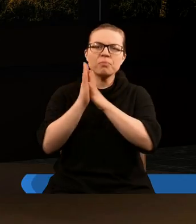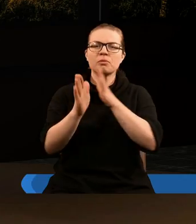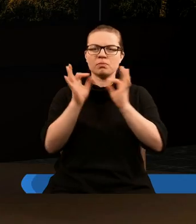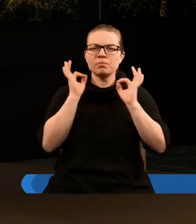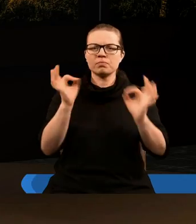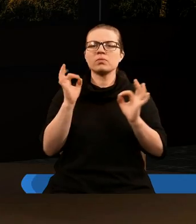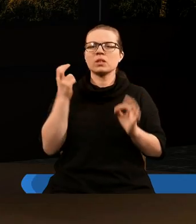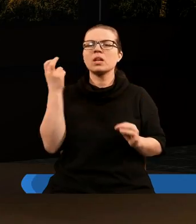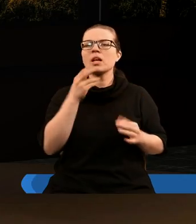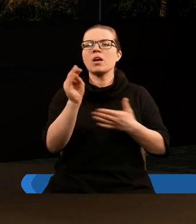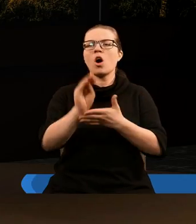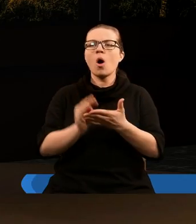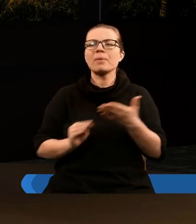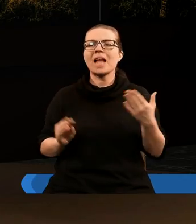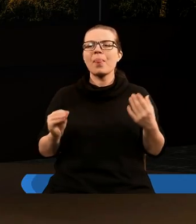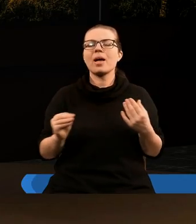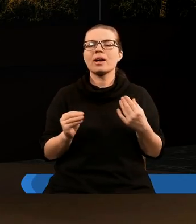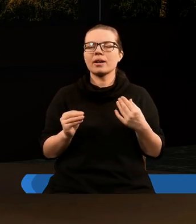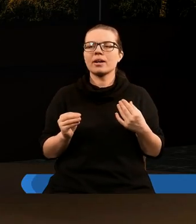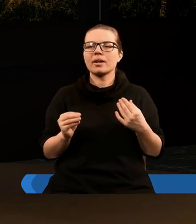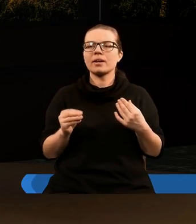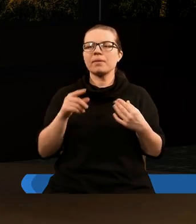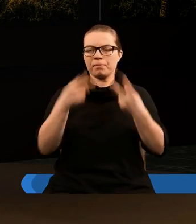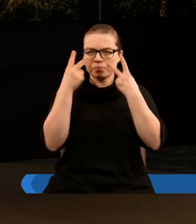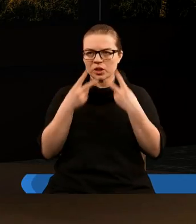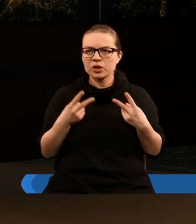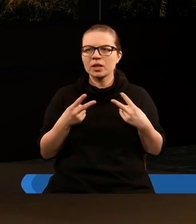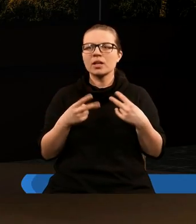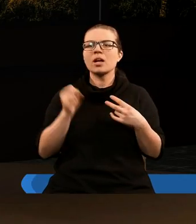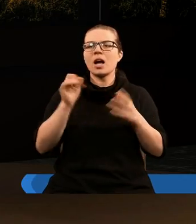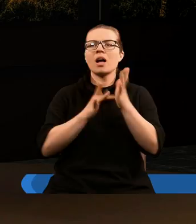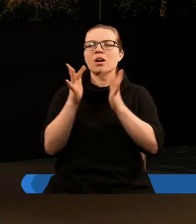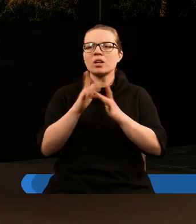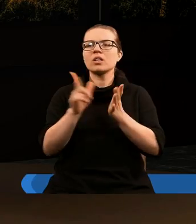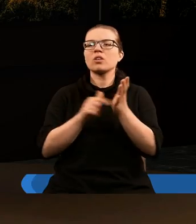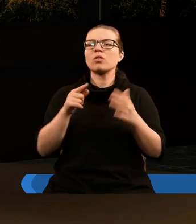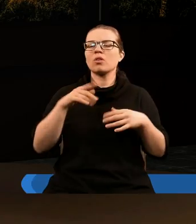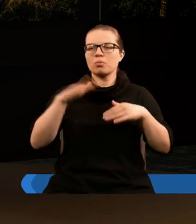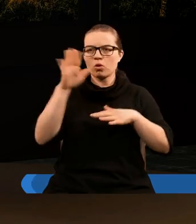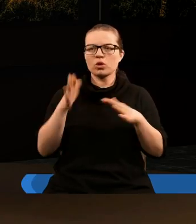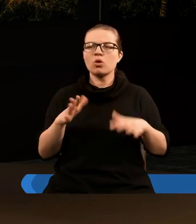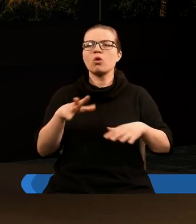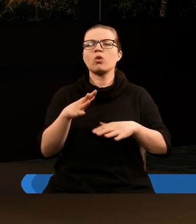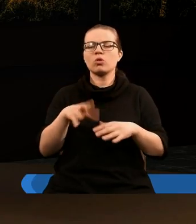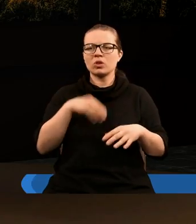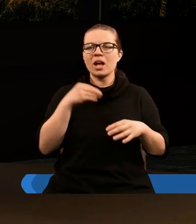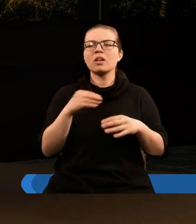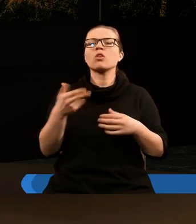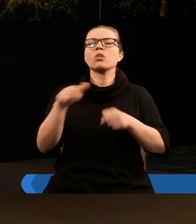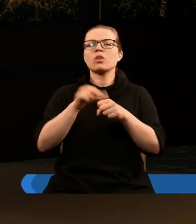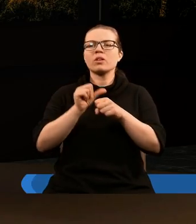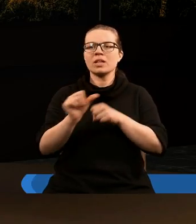opisane, może przeczytam, a nie zasmucajcie Bożego Ducha Świętego,